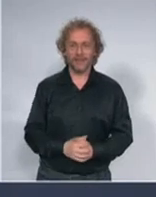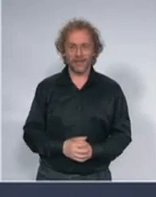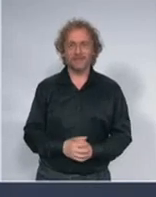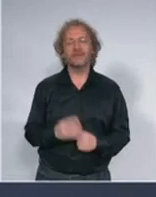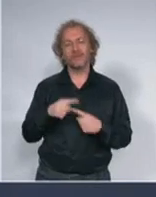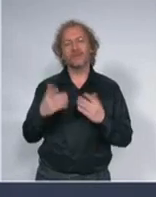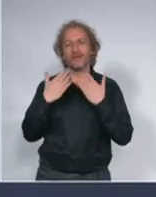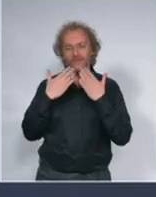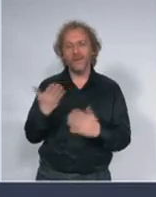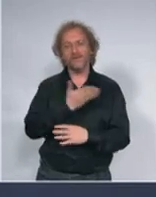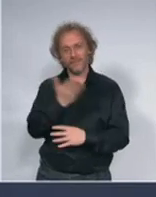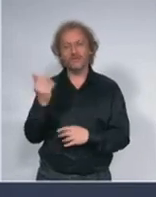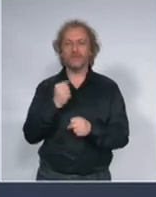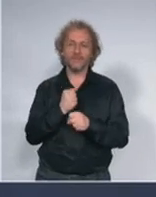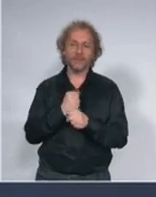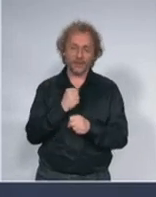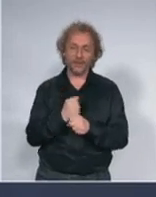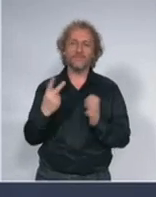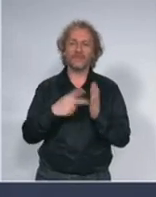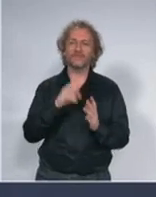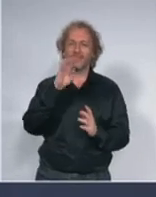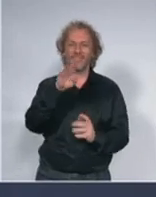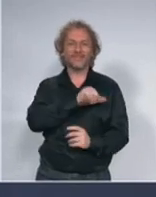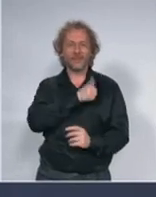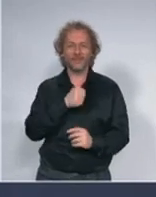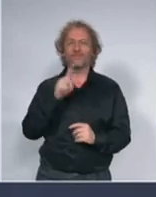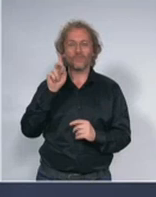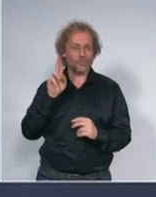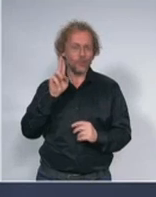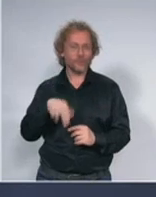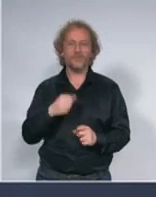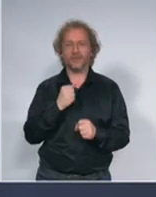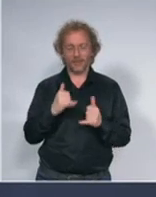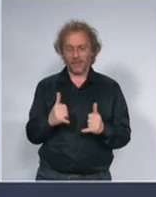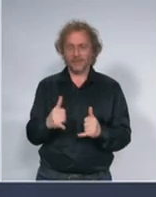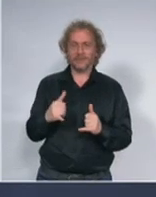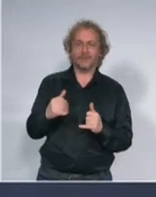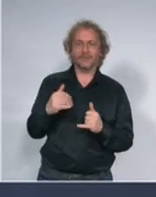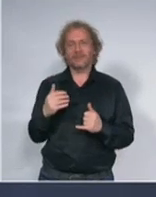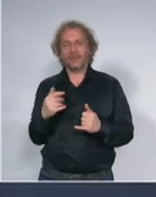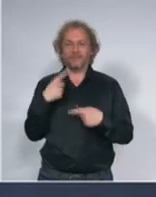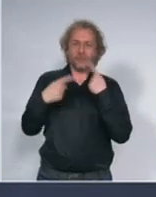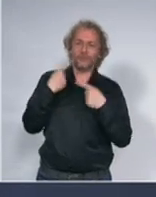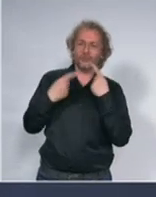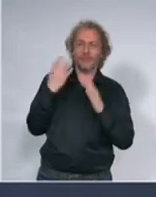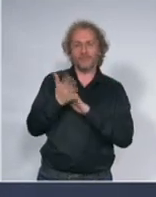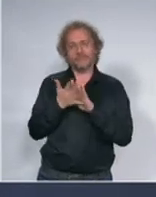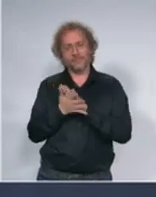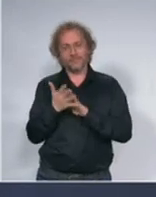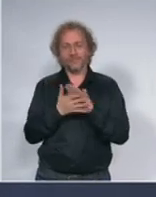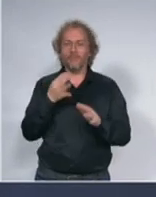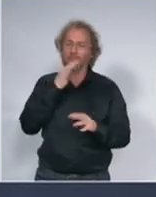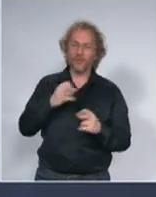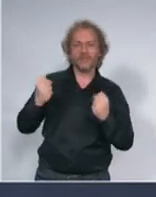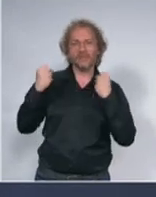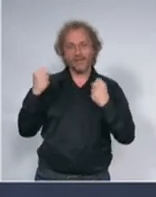smo uradili od 2014. godine možemo danas da pričamo o zdravijem i jačem solidnijem zdravstvenom sistemu